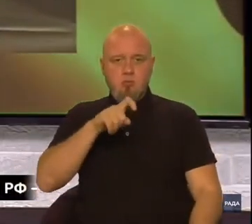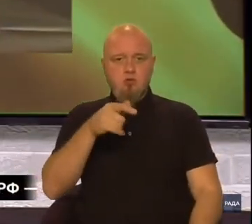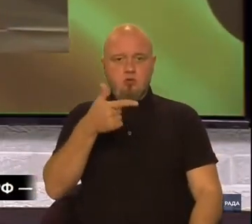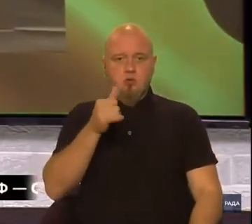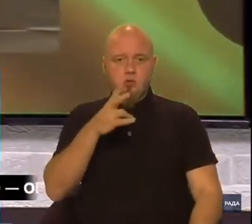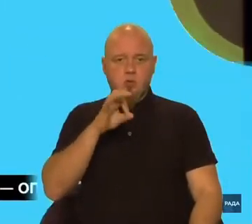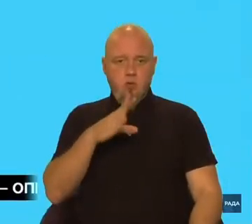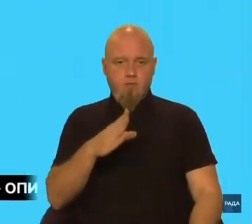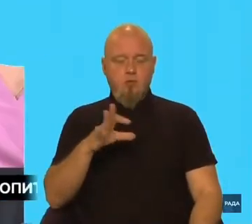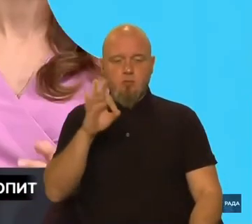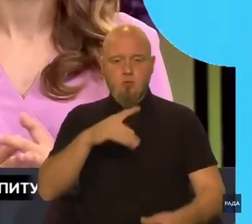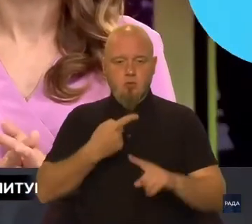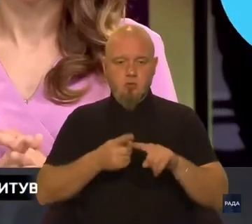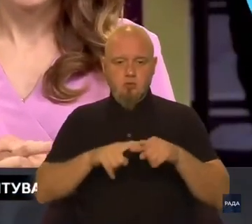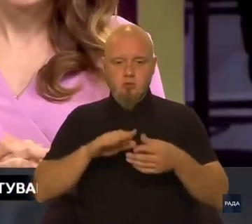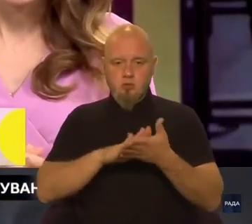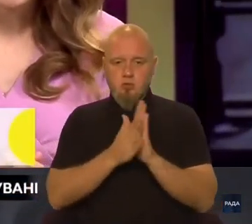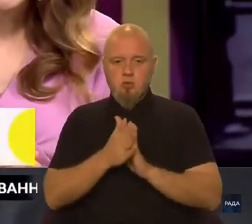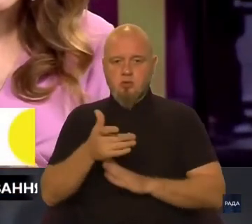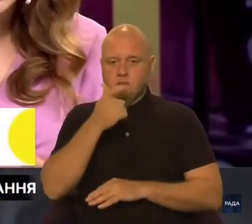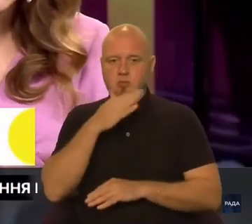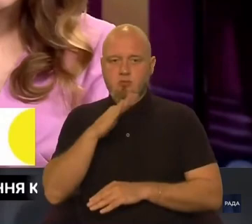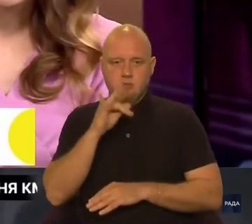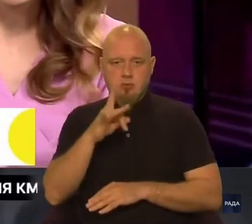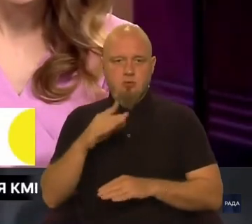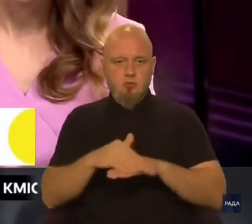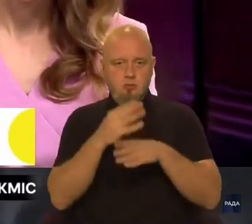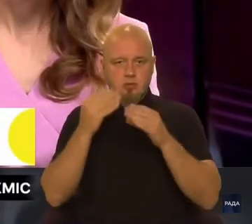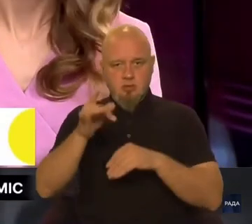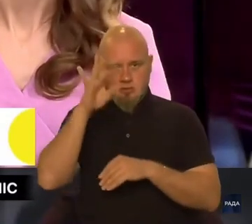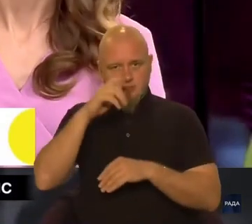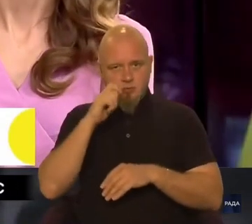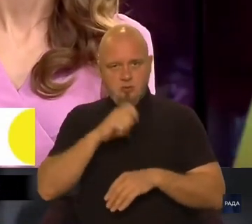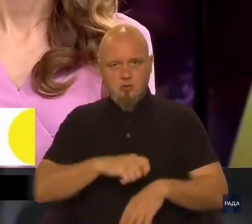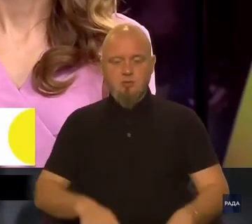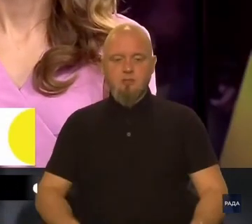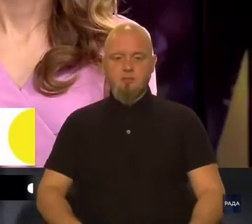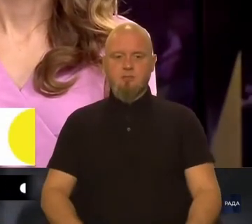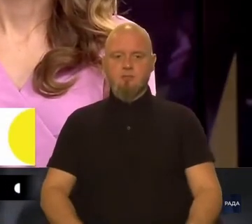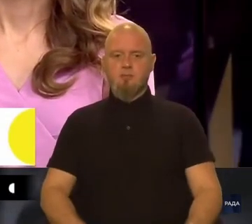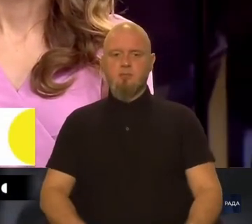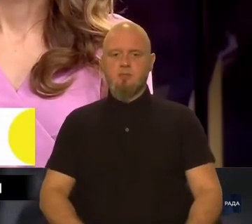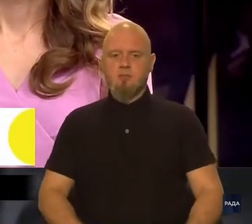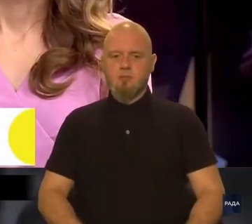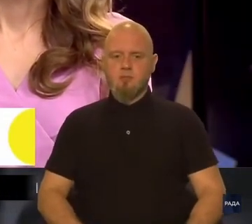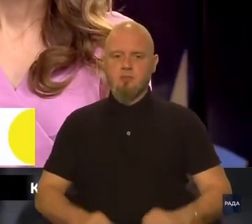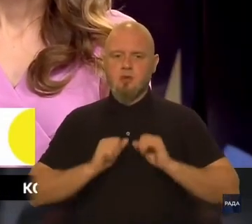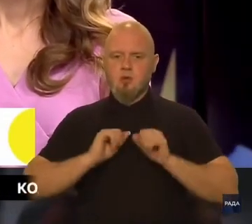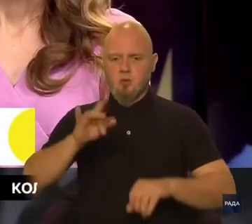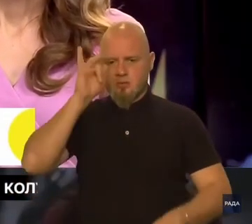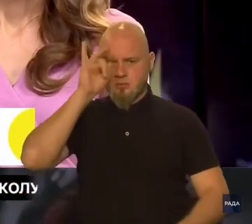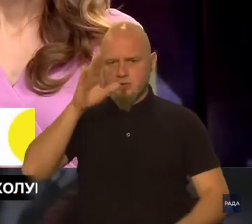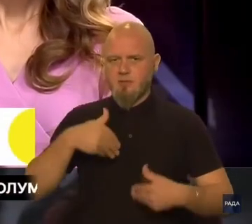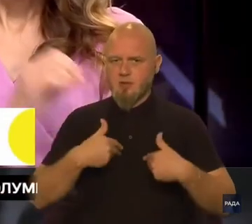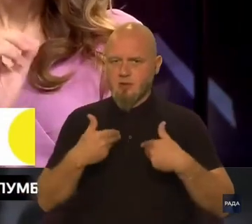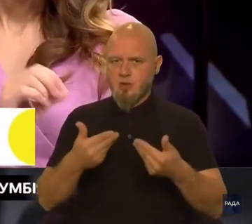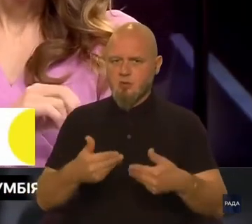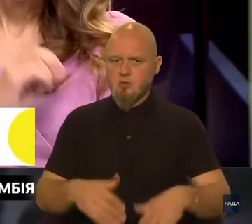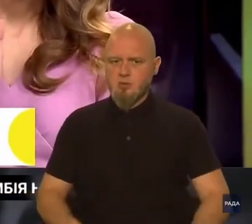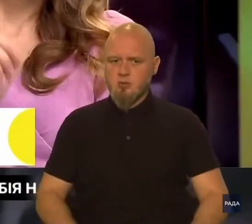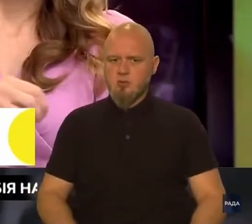про цю ситуацію. Пане Володимире, добрий день, слава Україні! Героям слава, вітаю!